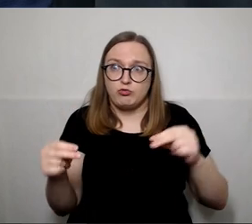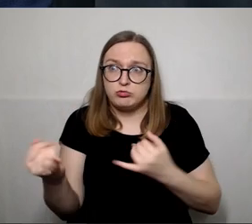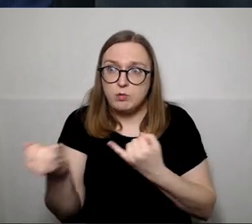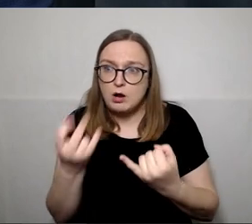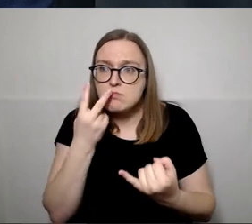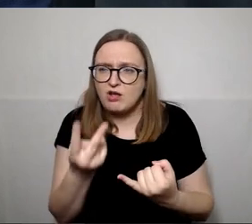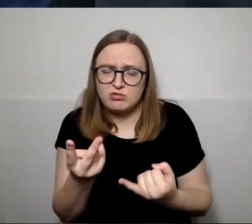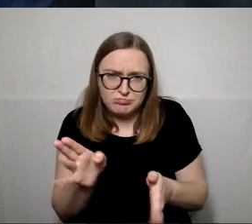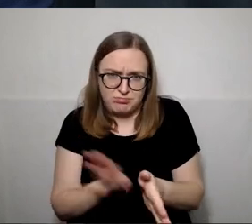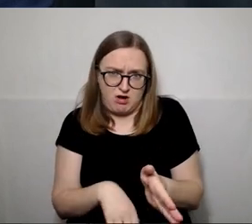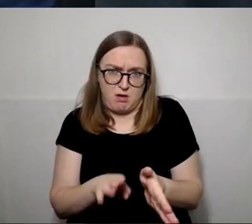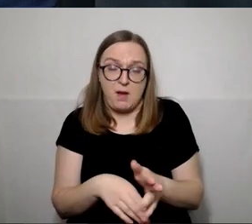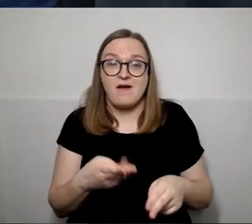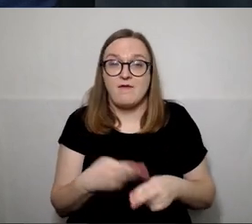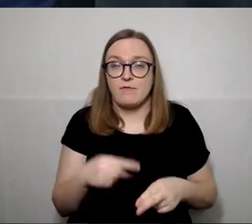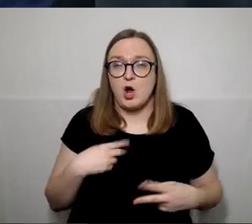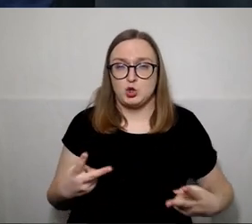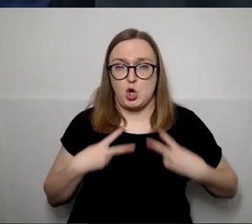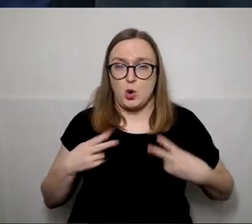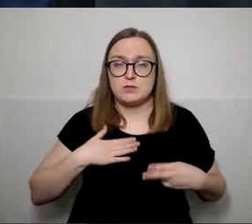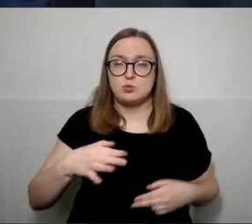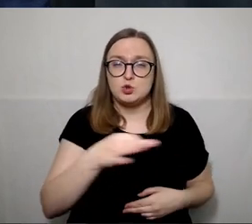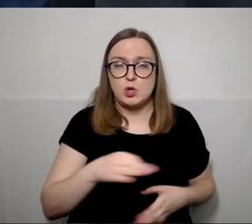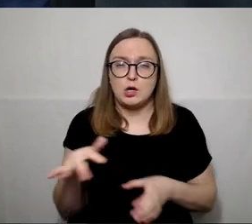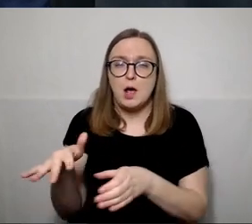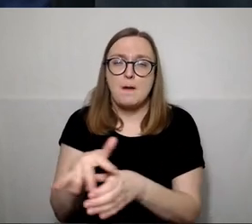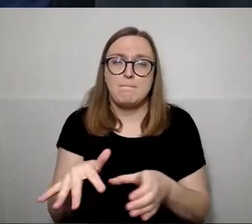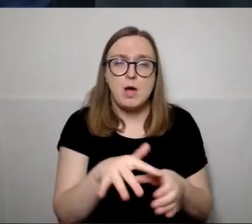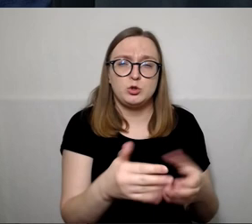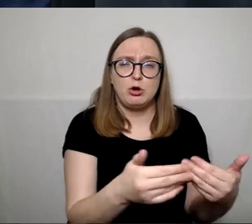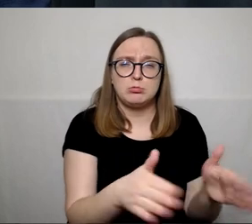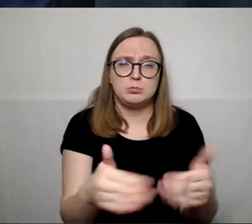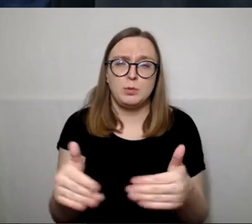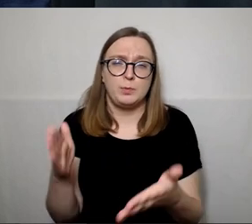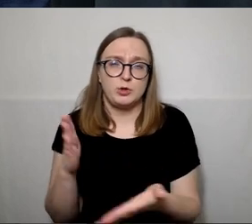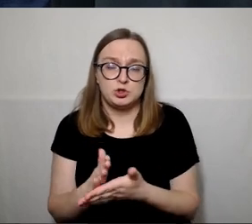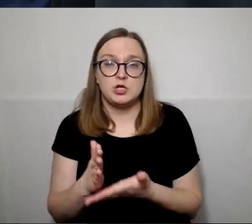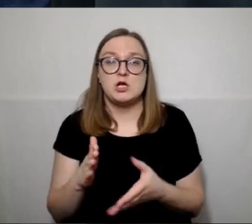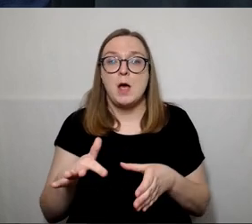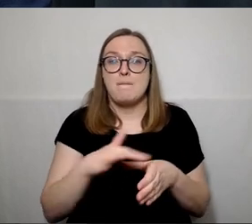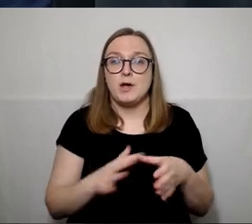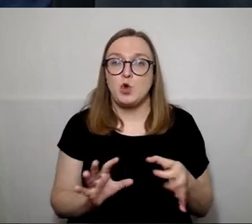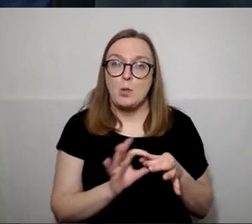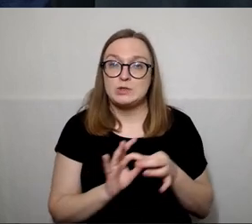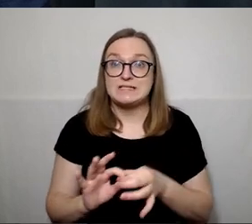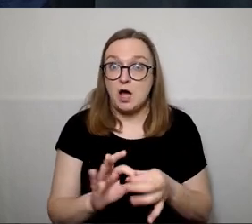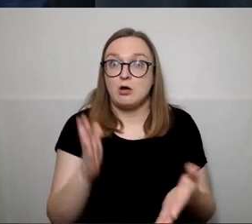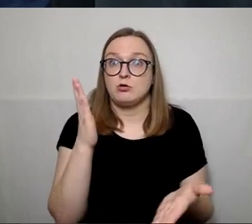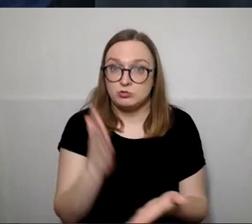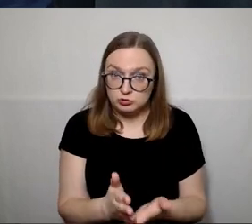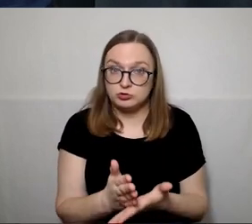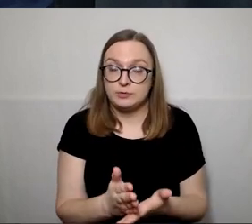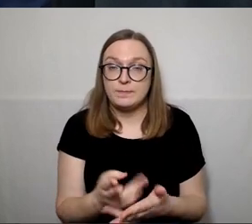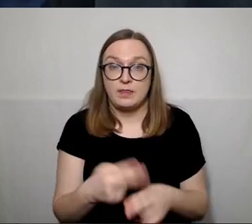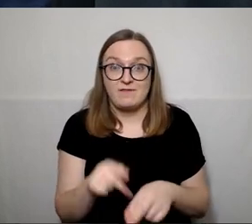mūsų rajonės susikūrusim bendruomenim, bendruomenių sąjunga. Tai iš tikrųjų yra tos